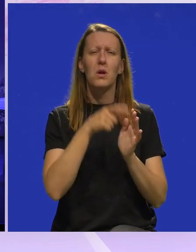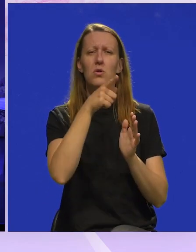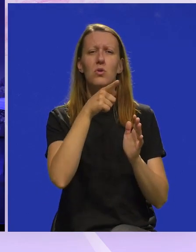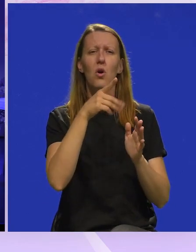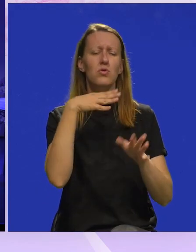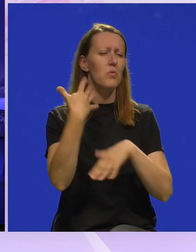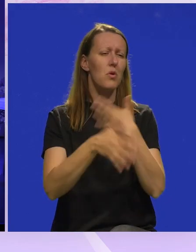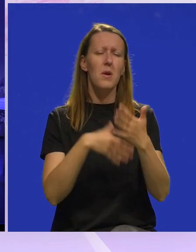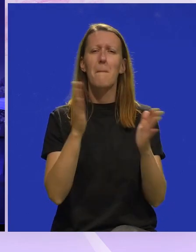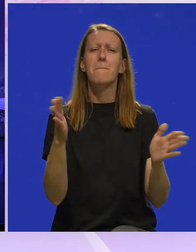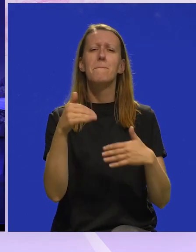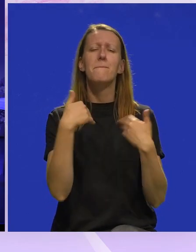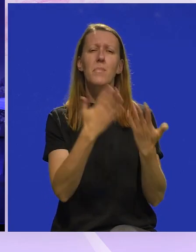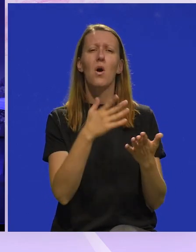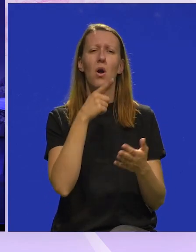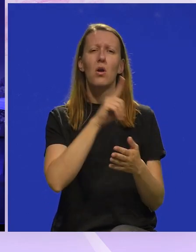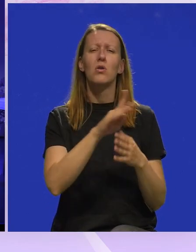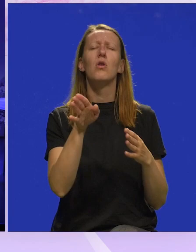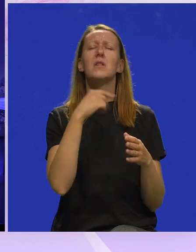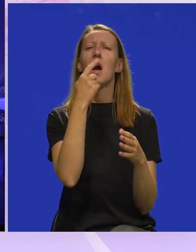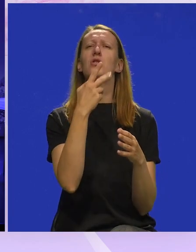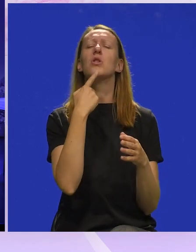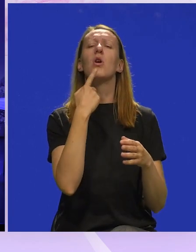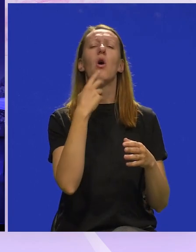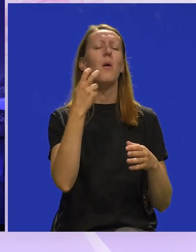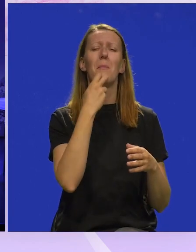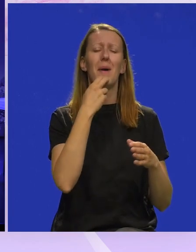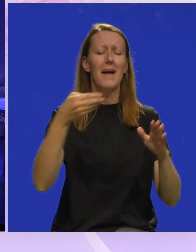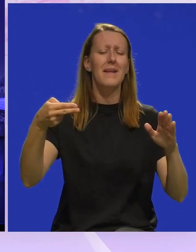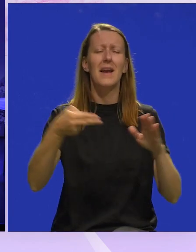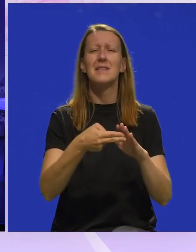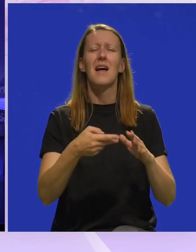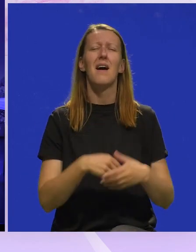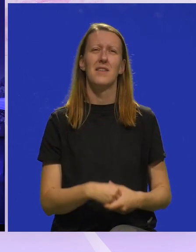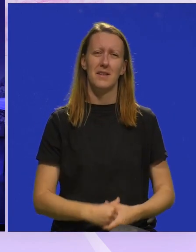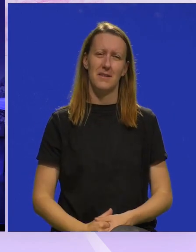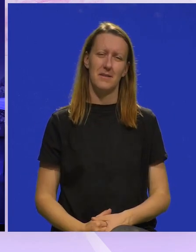Su se zmišali poklju. No, mali, fini srat i reći ke baterije gredu nutri.